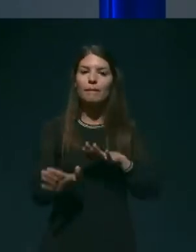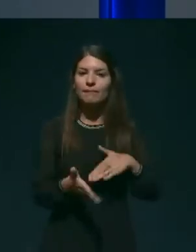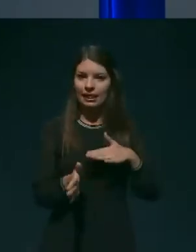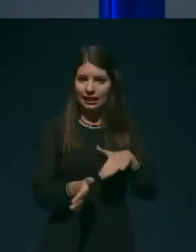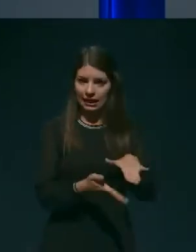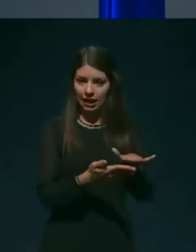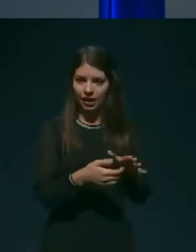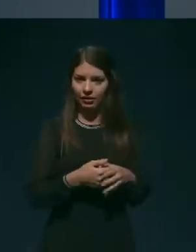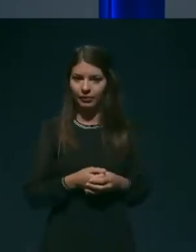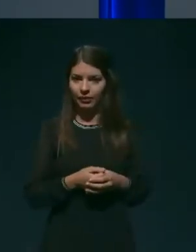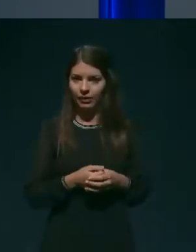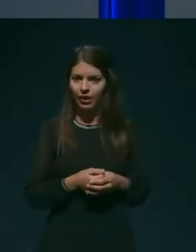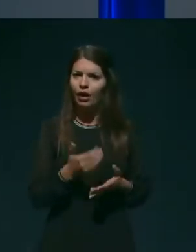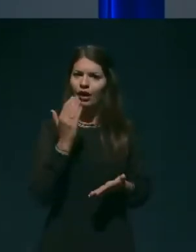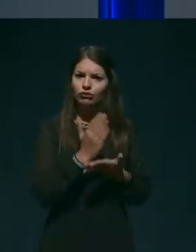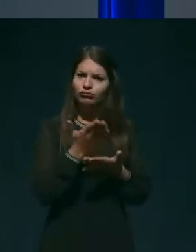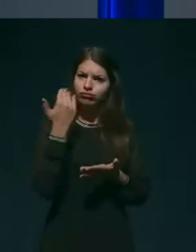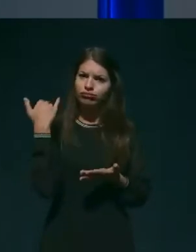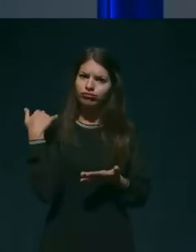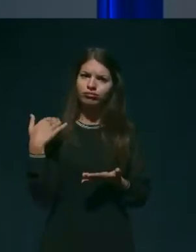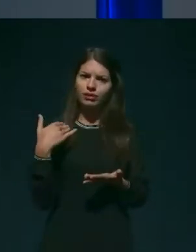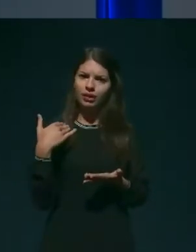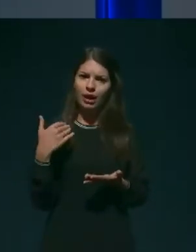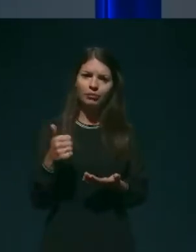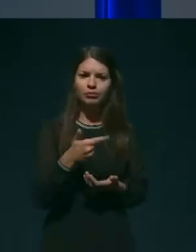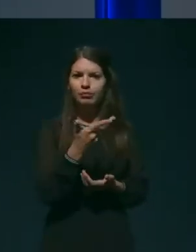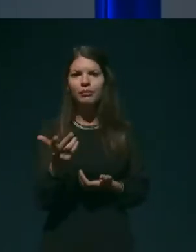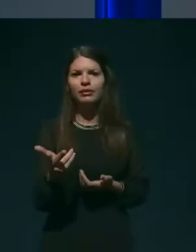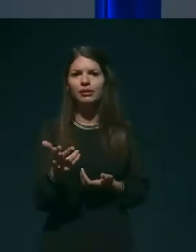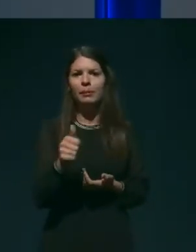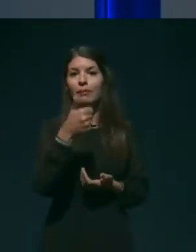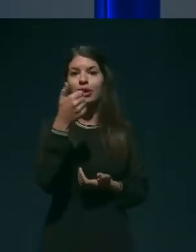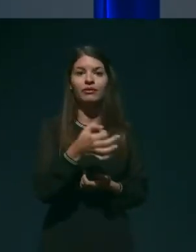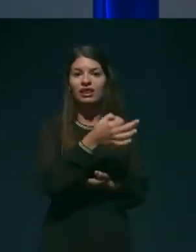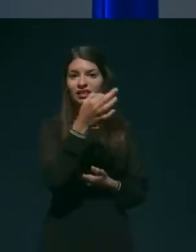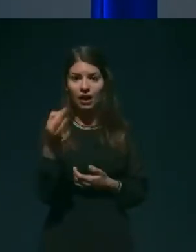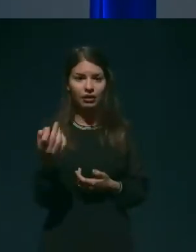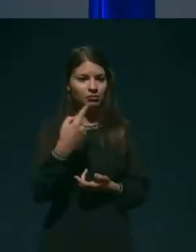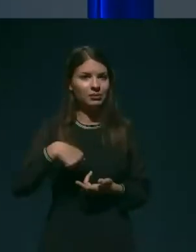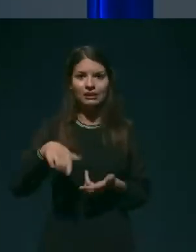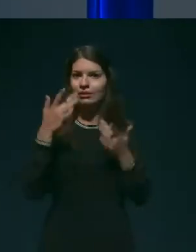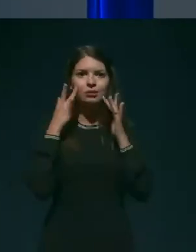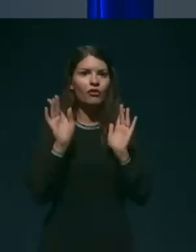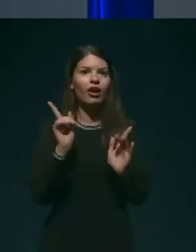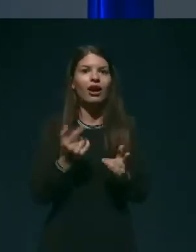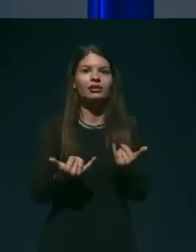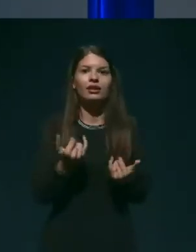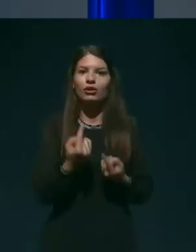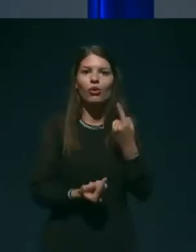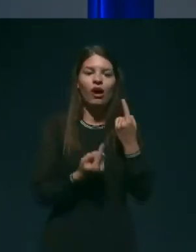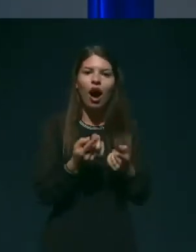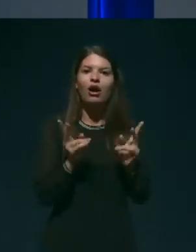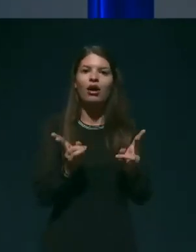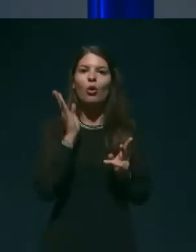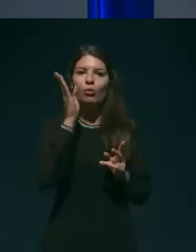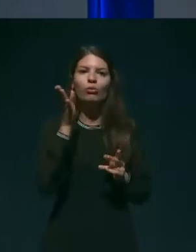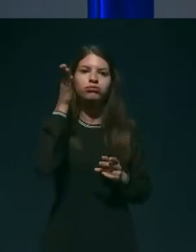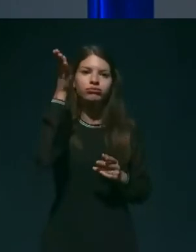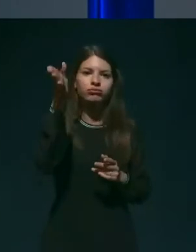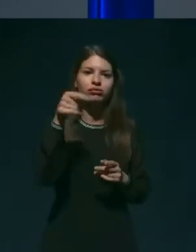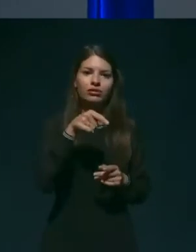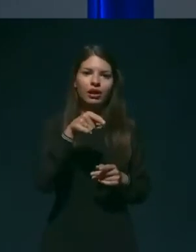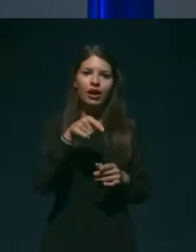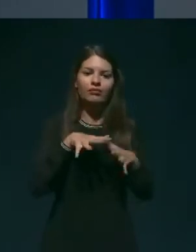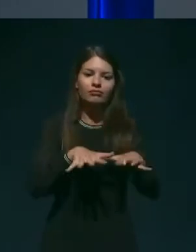In že na samem začetku, po prvih nekaj dneh, ko še nismo natančno vedeli niti, čim imamo pravka in kako se bo epidemija pravzaprav